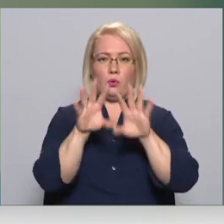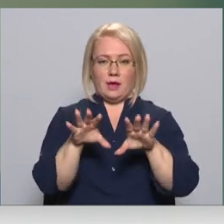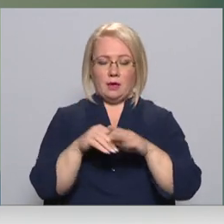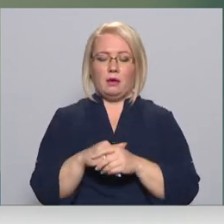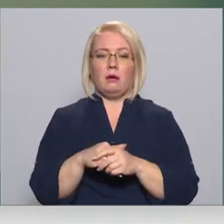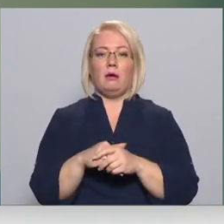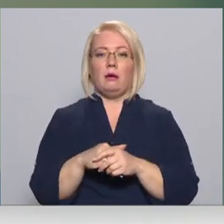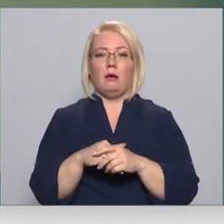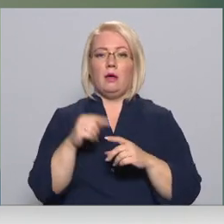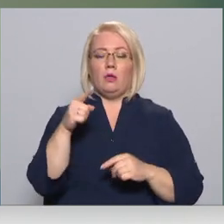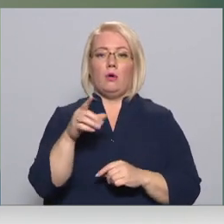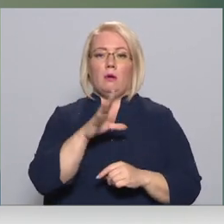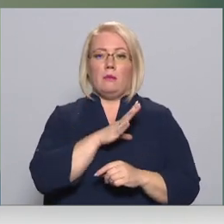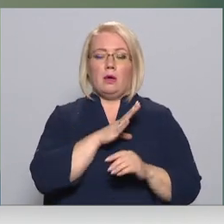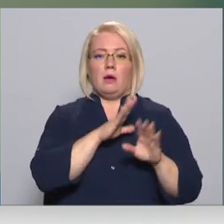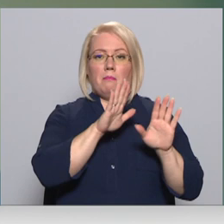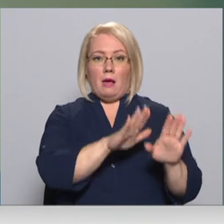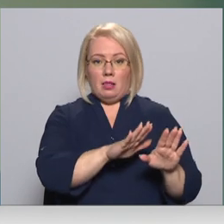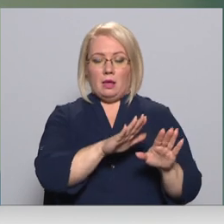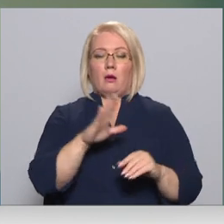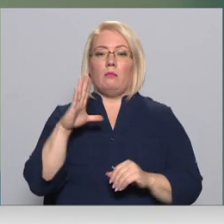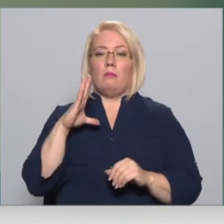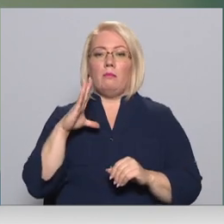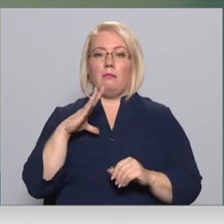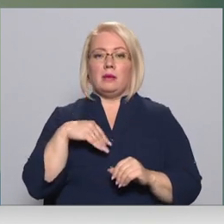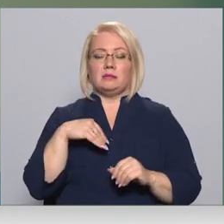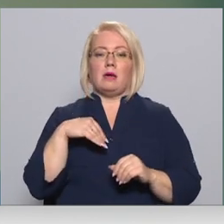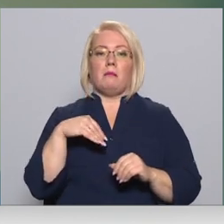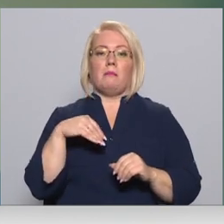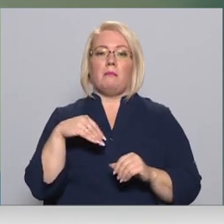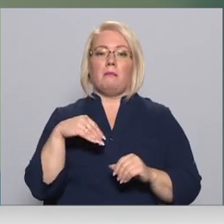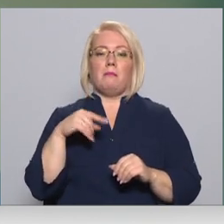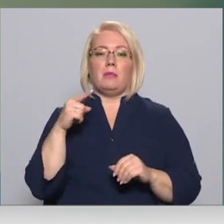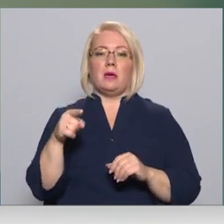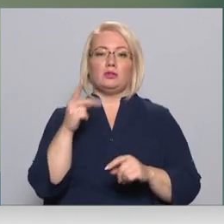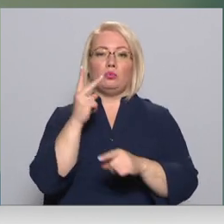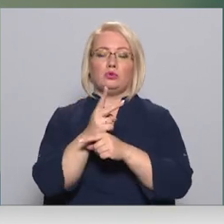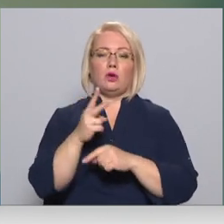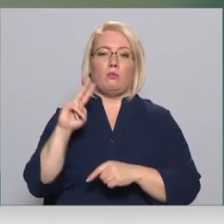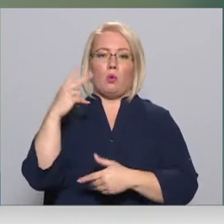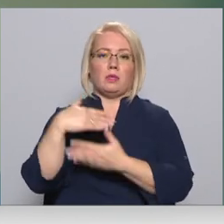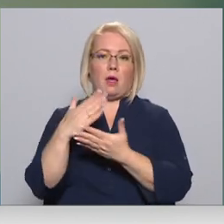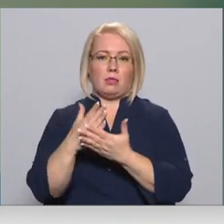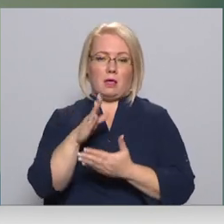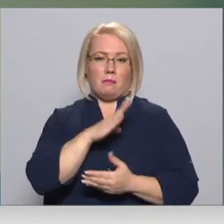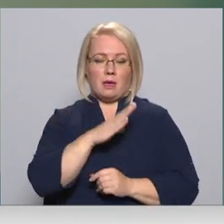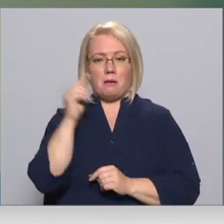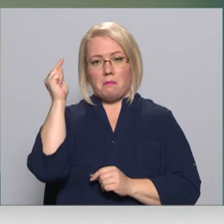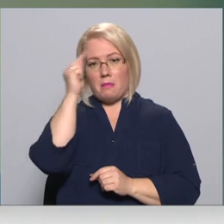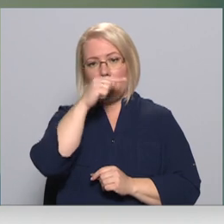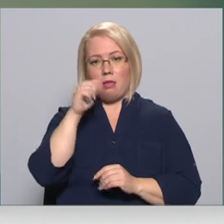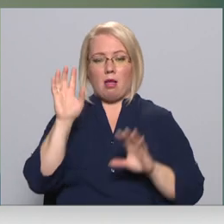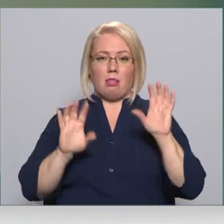Tad viņu tur atstājām un tika veikt šī operācijas otrā daļa melnā